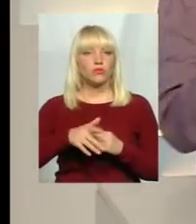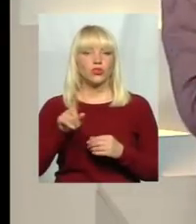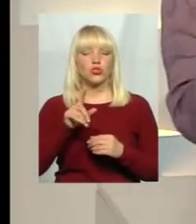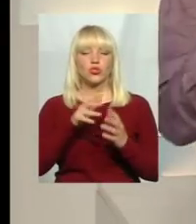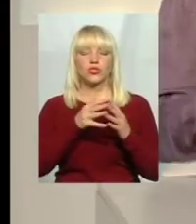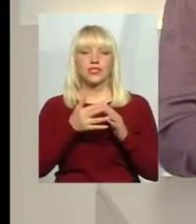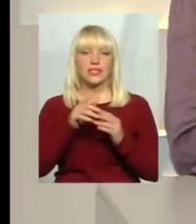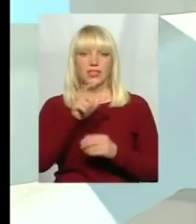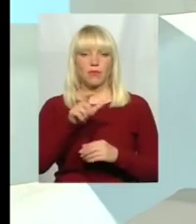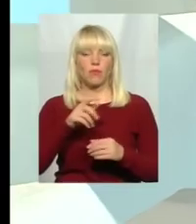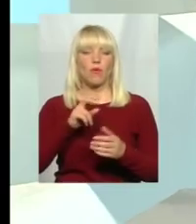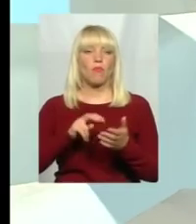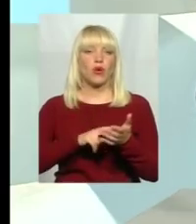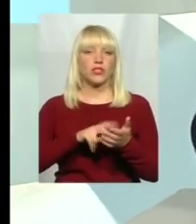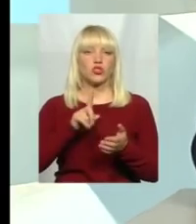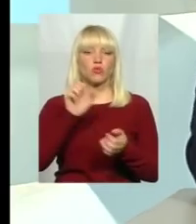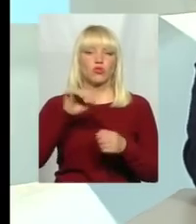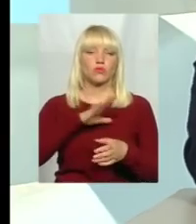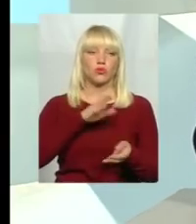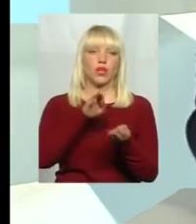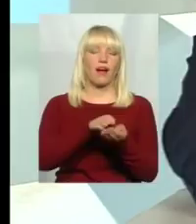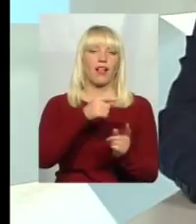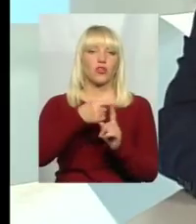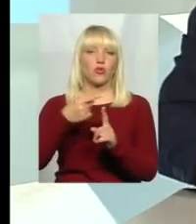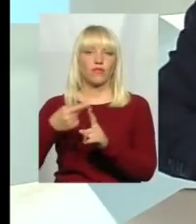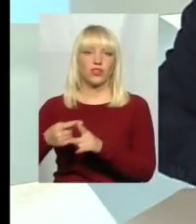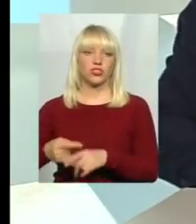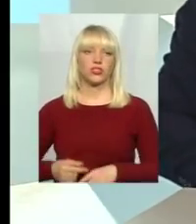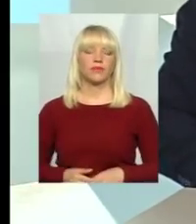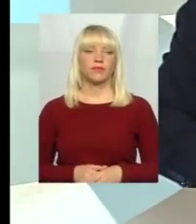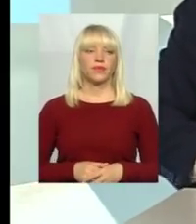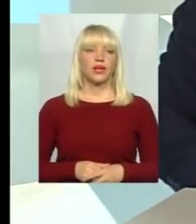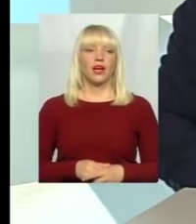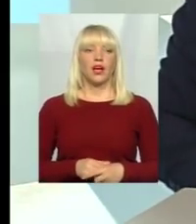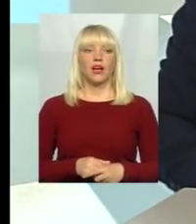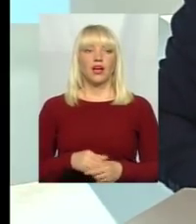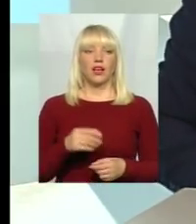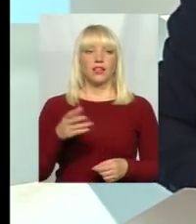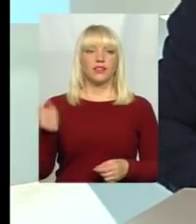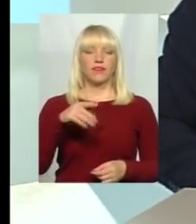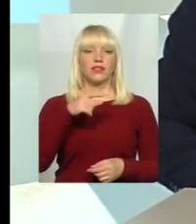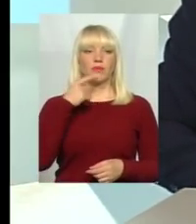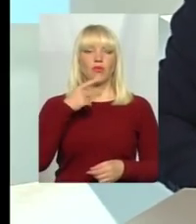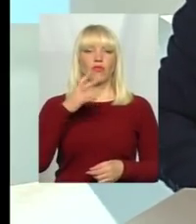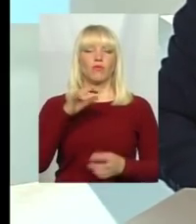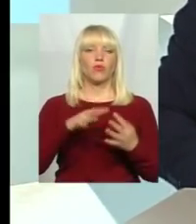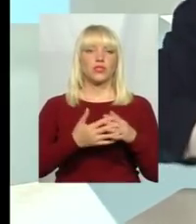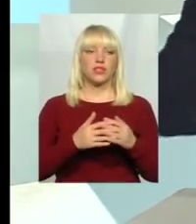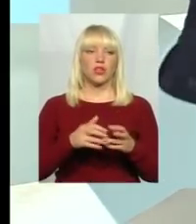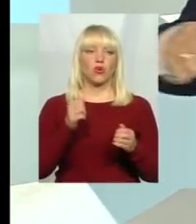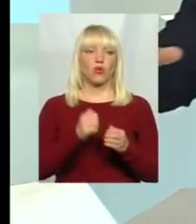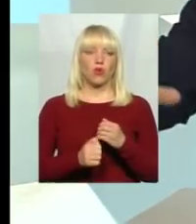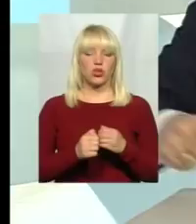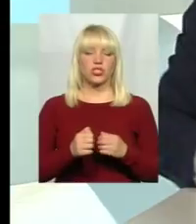кладовище, наприклад, міста. Так, слухайте, а давайте сьогодні візьмемо кожне село. У кожне село 2-3 гектари має під ці сміттєзвалища землю.